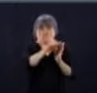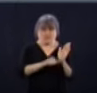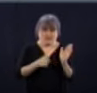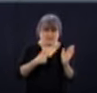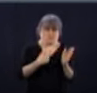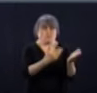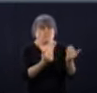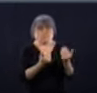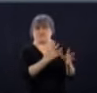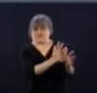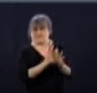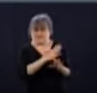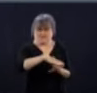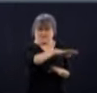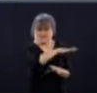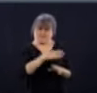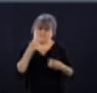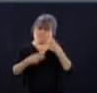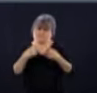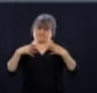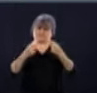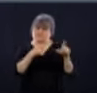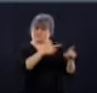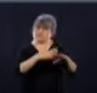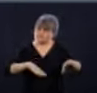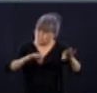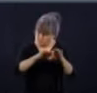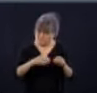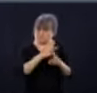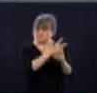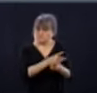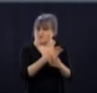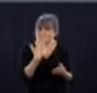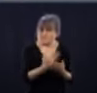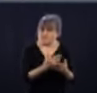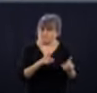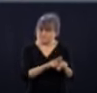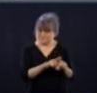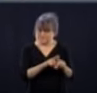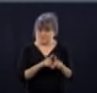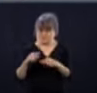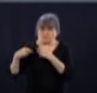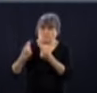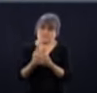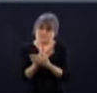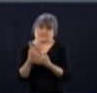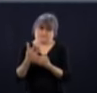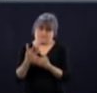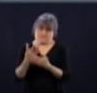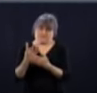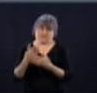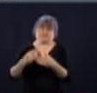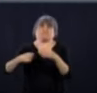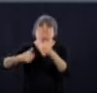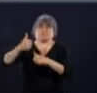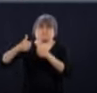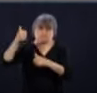on doit y aller, là, après quatre semaines. Et c'est ce qu va faire à Montréal et dans le reste du Québec.